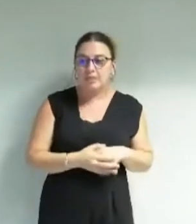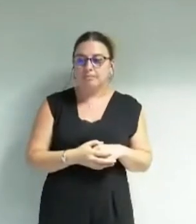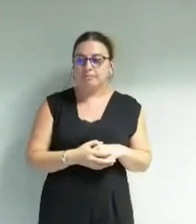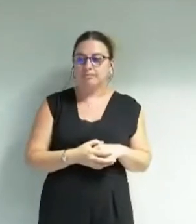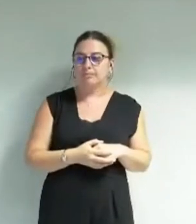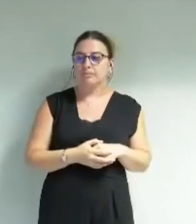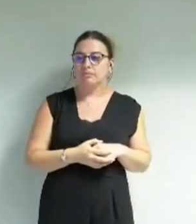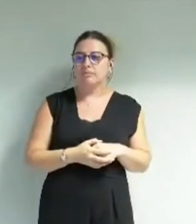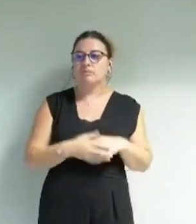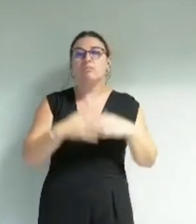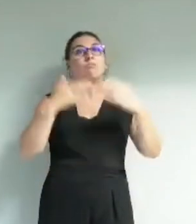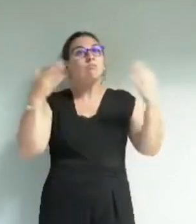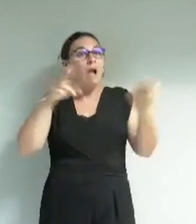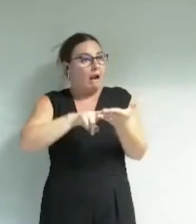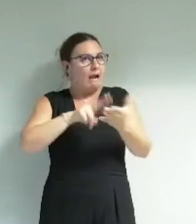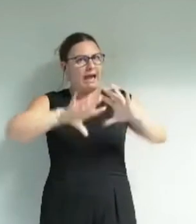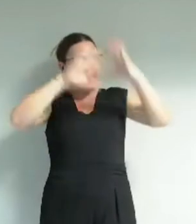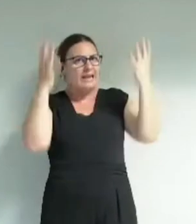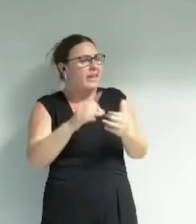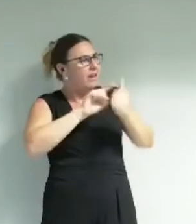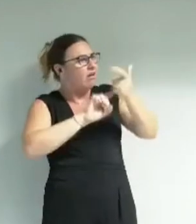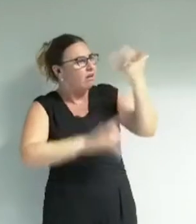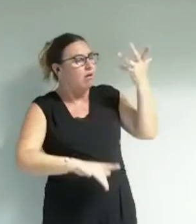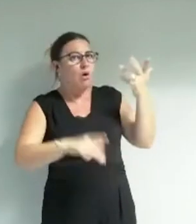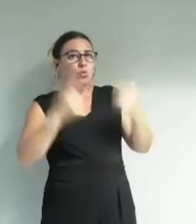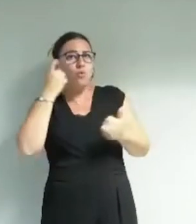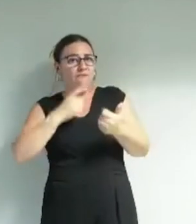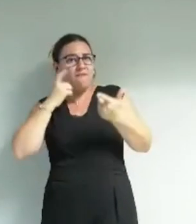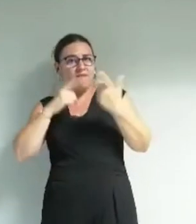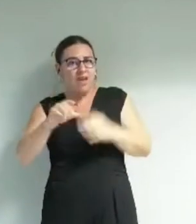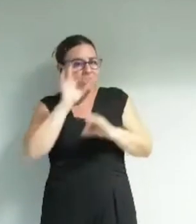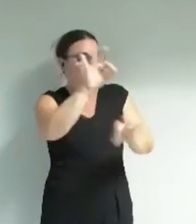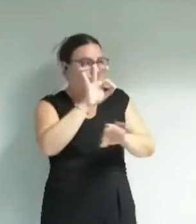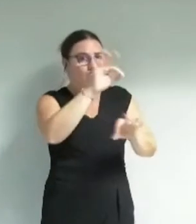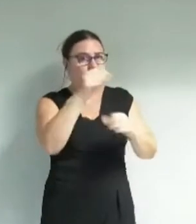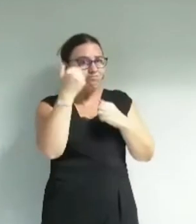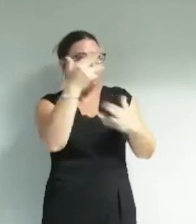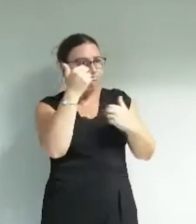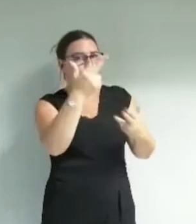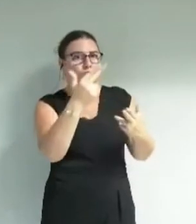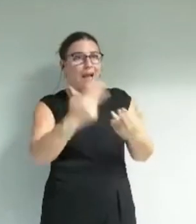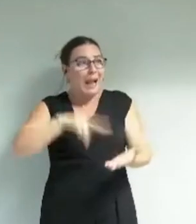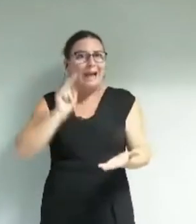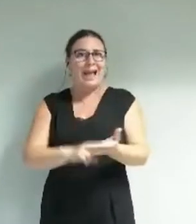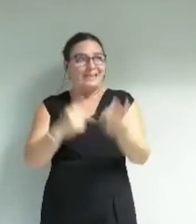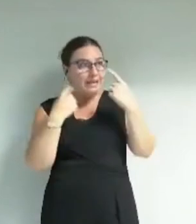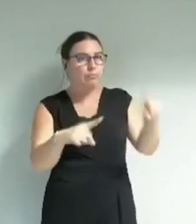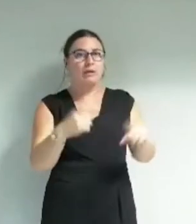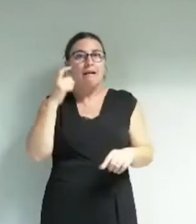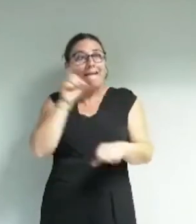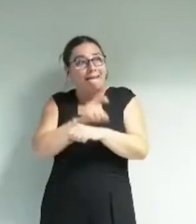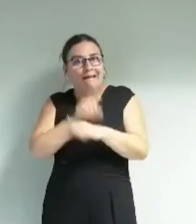la réalité c'est que nous vous objectons des faits nous vous objectons la réalité nous émettons une critique